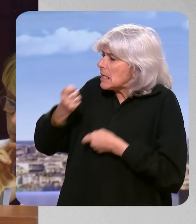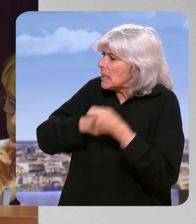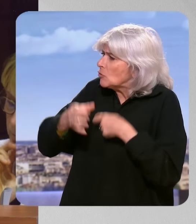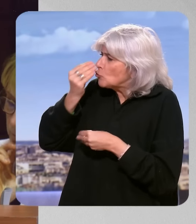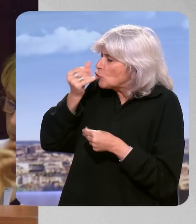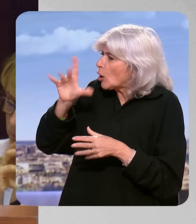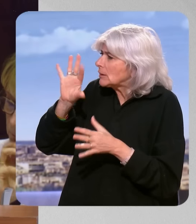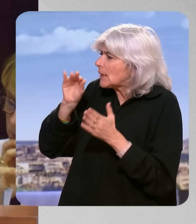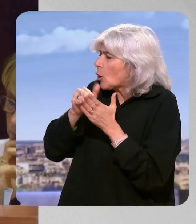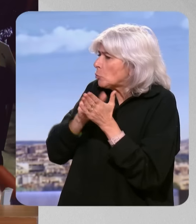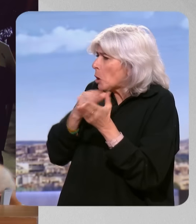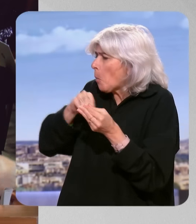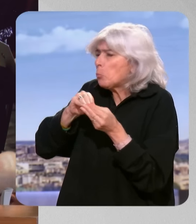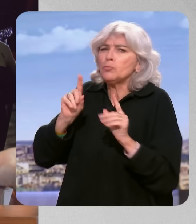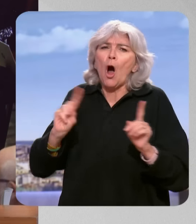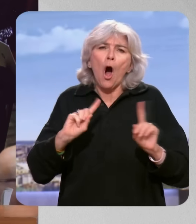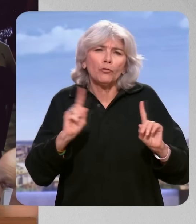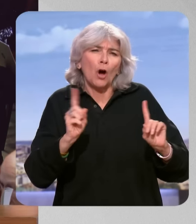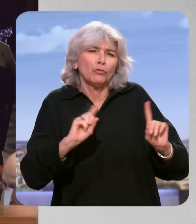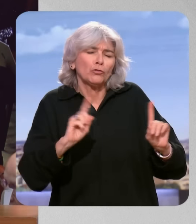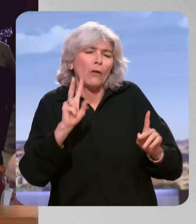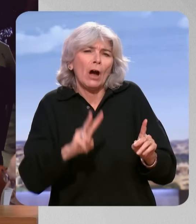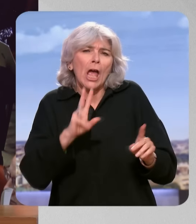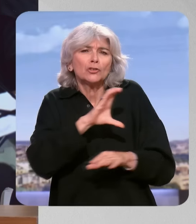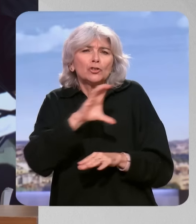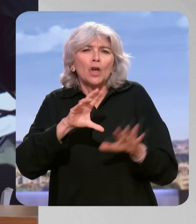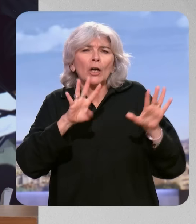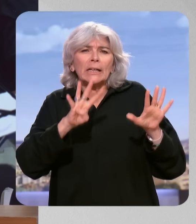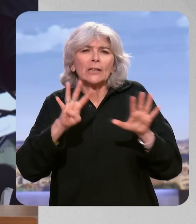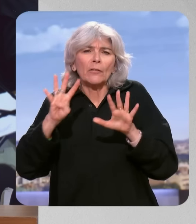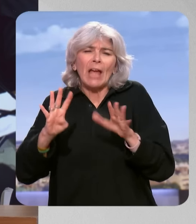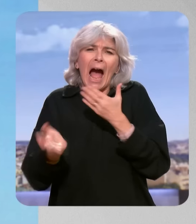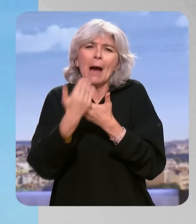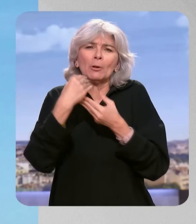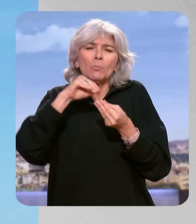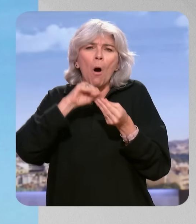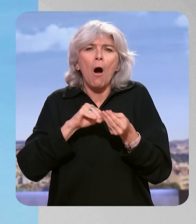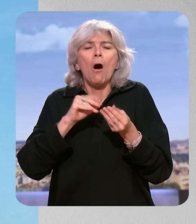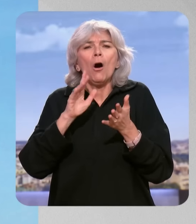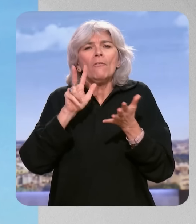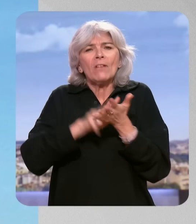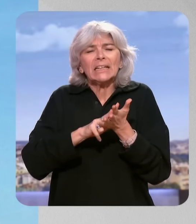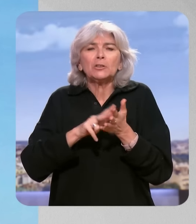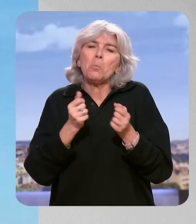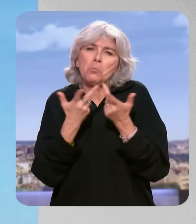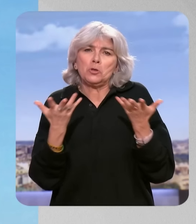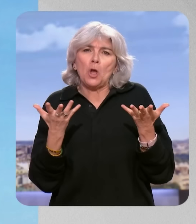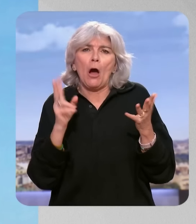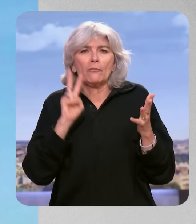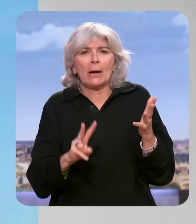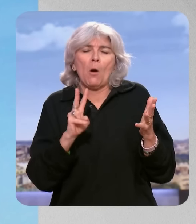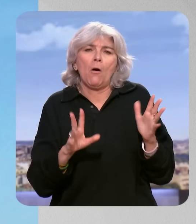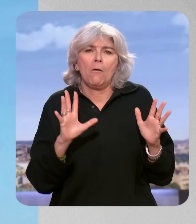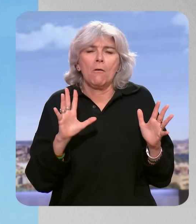'était 50 milliards d'impôts en plus qui avaient été votés. Non, non, non, non, non, non, non. Il y a eu 199 amendements adoptés et certains ne sont